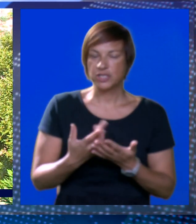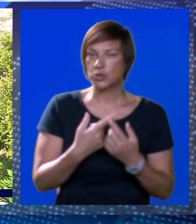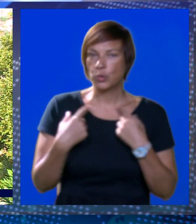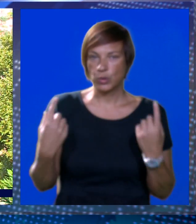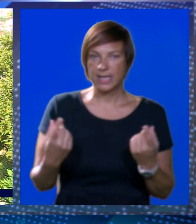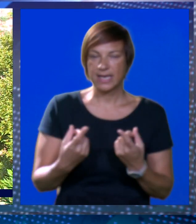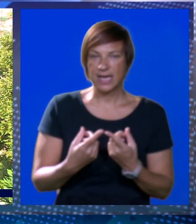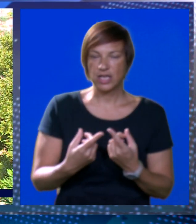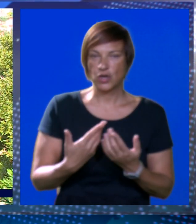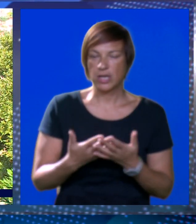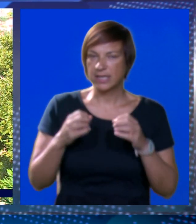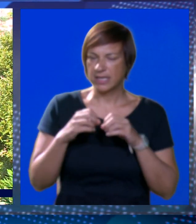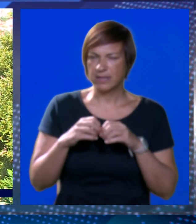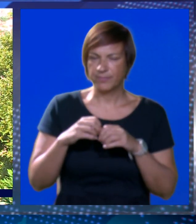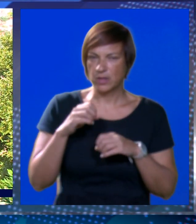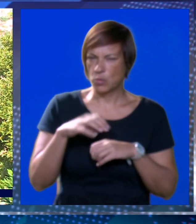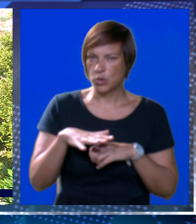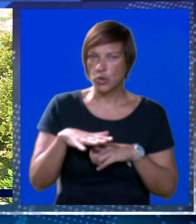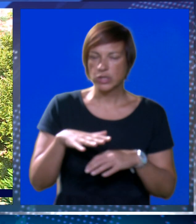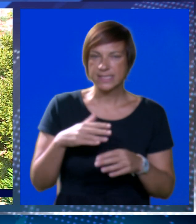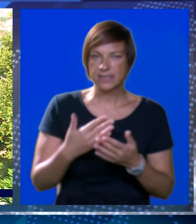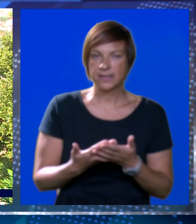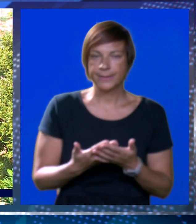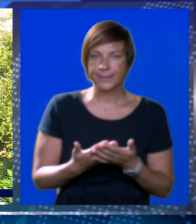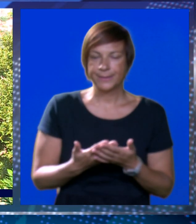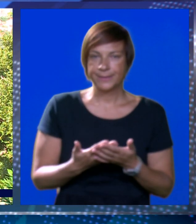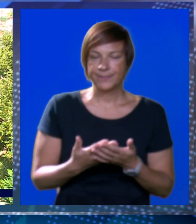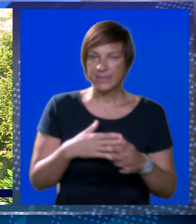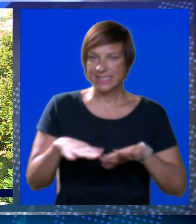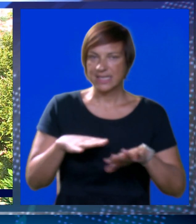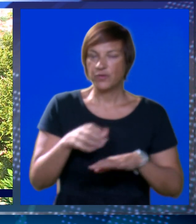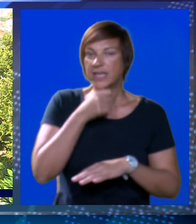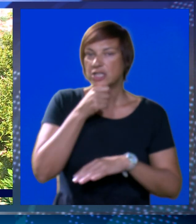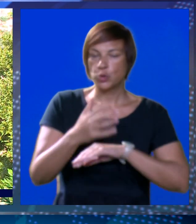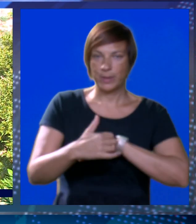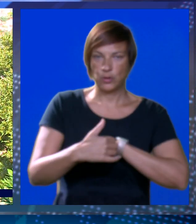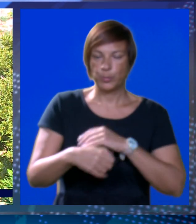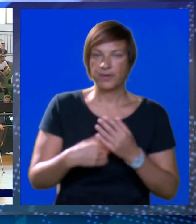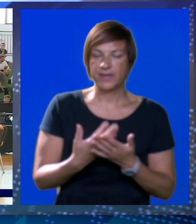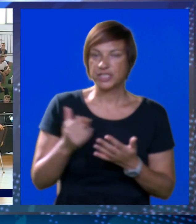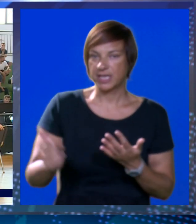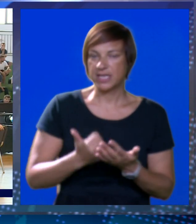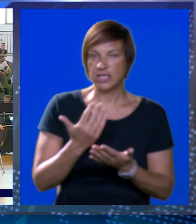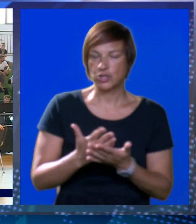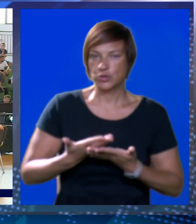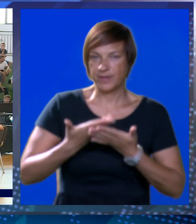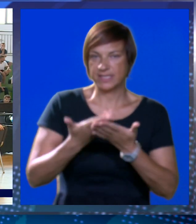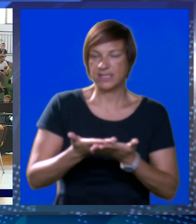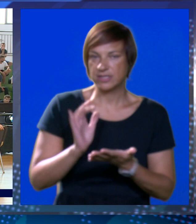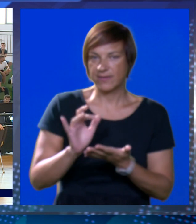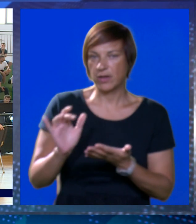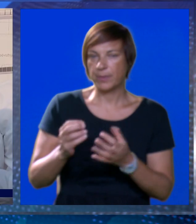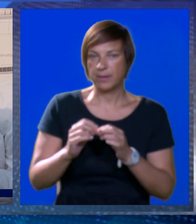njen krajolik i ugroziti stanovnike župe Dubrovačke. Još uvijek se